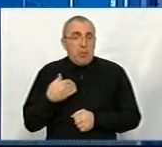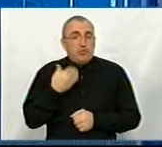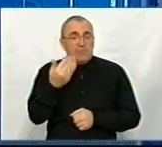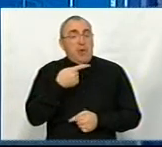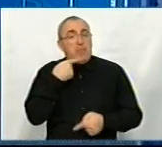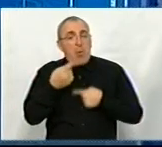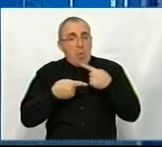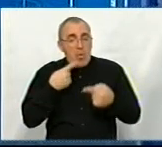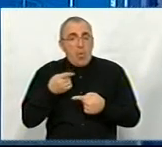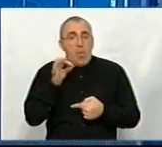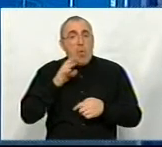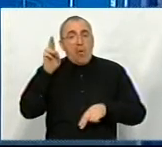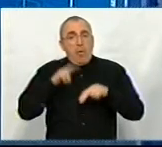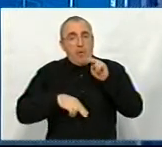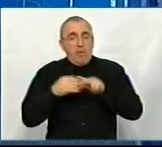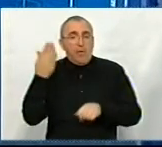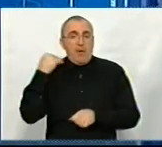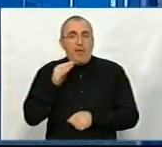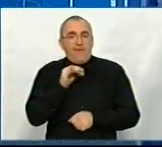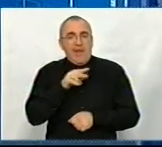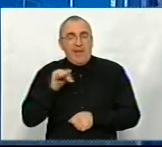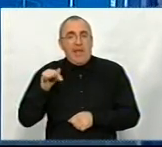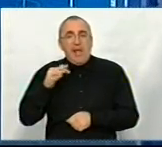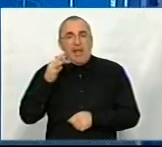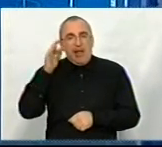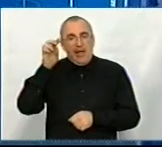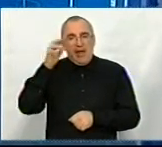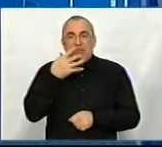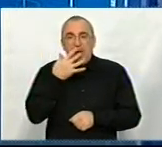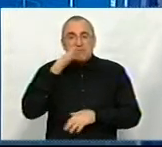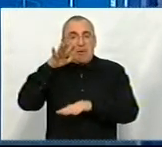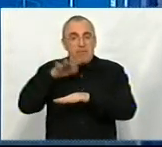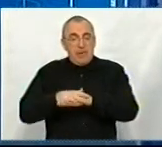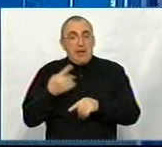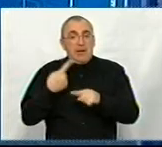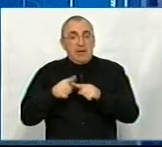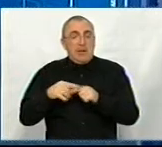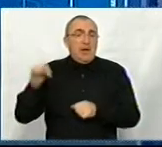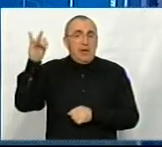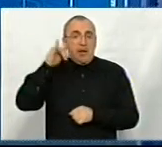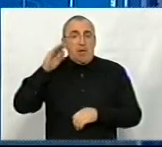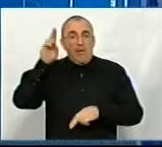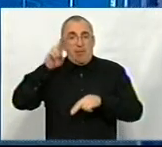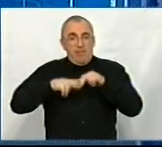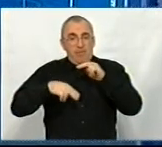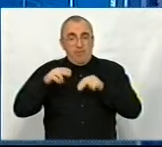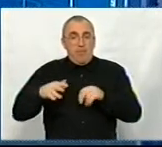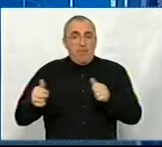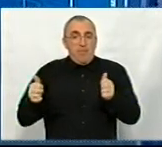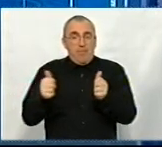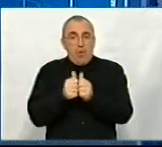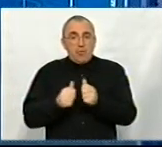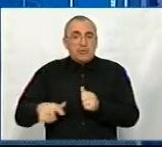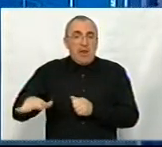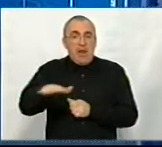вами поговорити про будівлю колишньої філії Нацбанку. Нагадаю глядачам, це історична будівля поруч площі Героїв